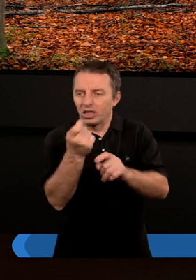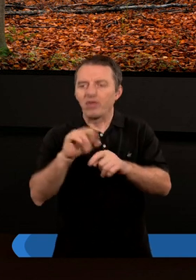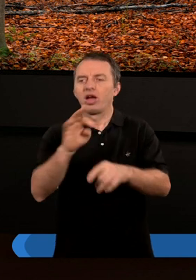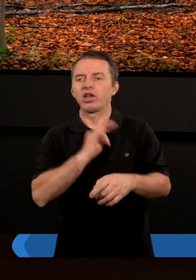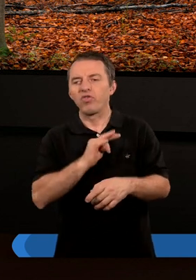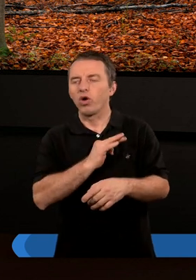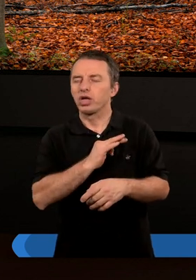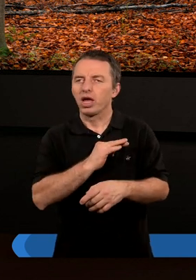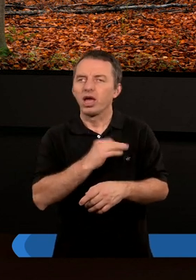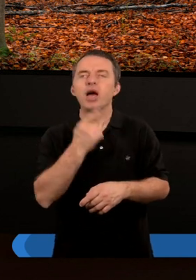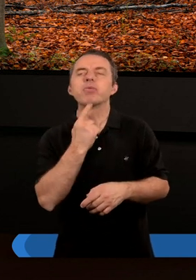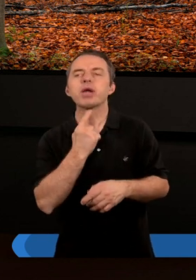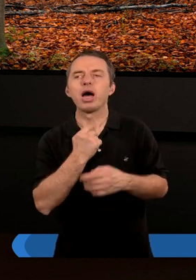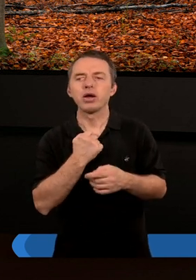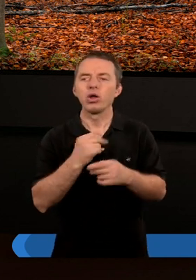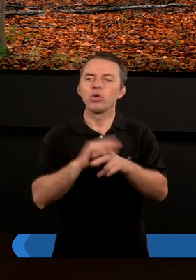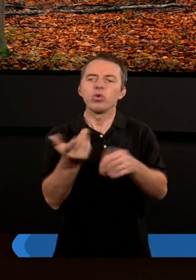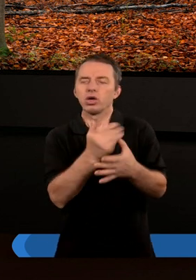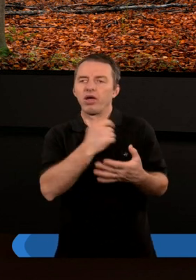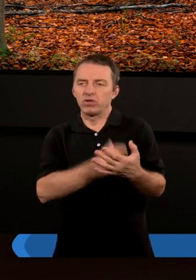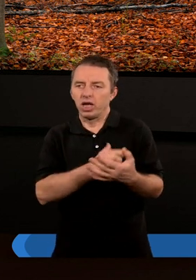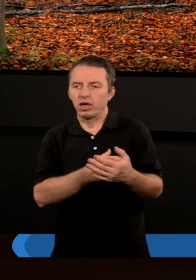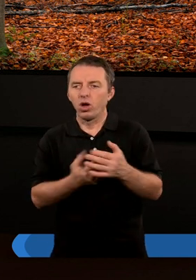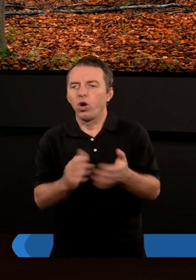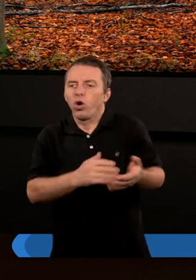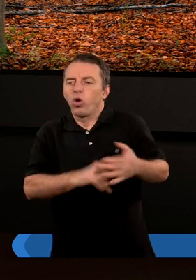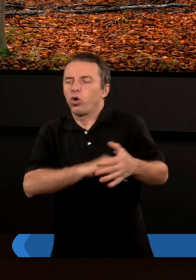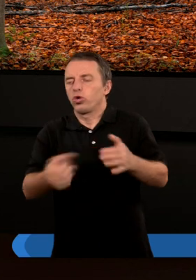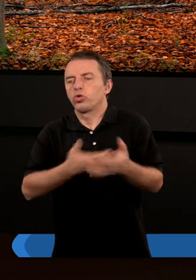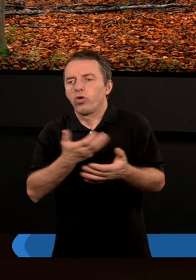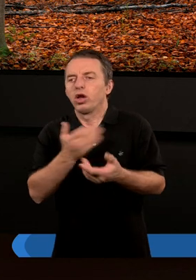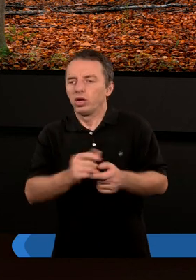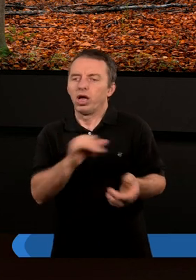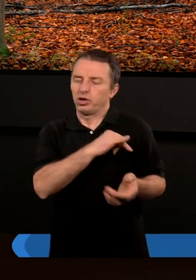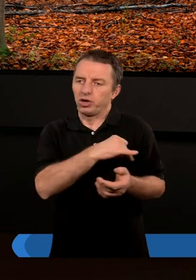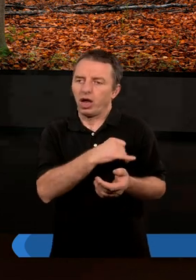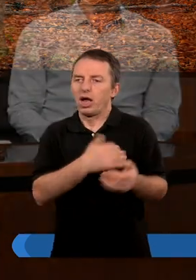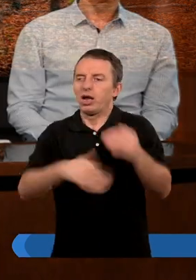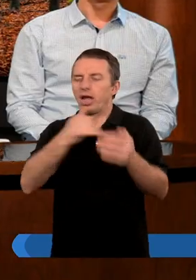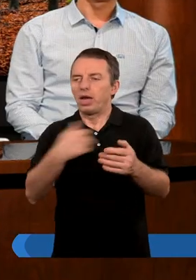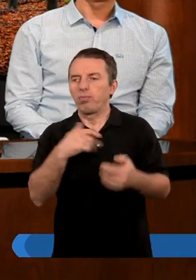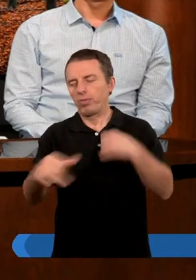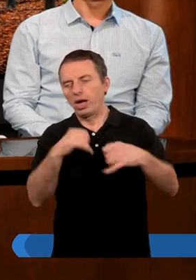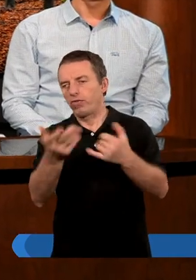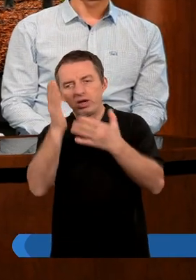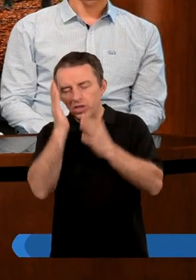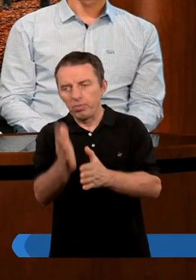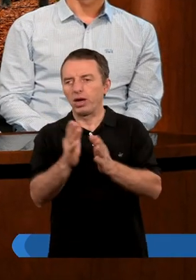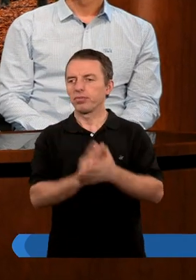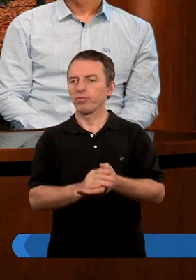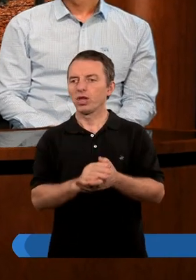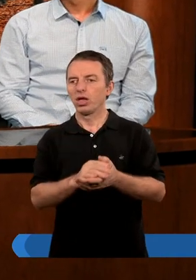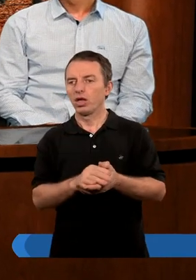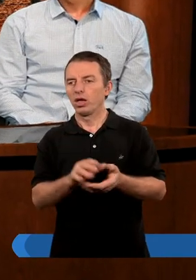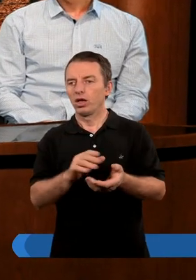te swoje pragnienia, które gdzieś tam w sercu odżywają i jak zrozumieć te słowa, że grzech nad wami panować nie będzie.